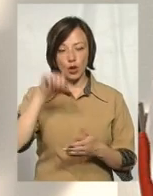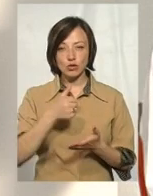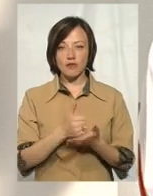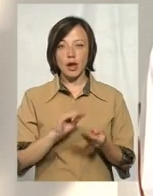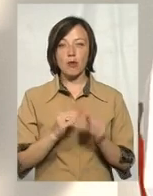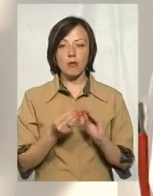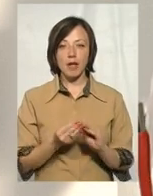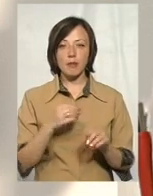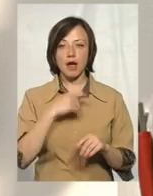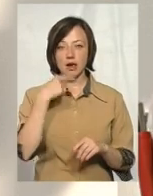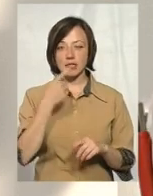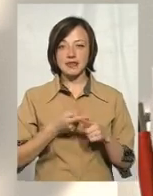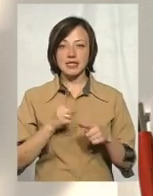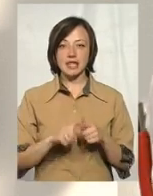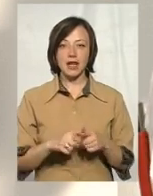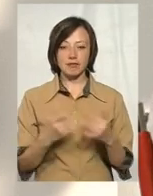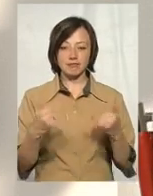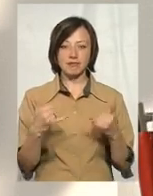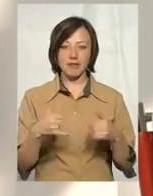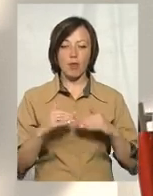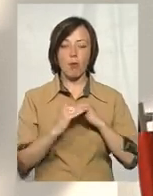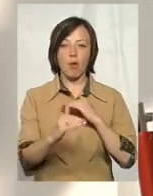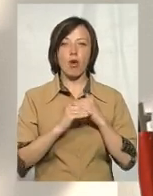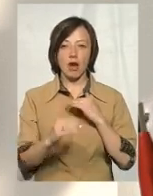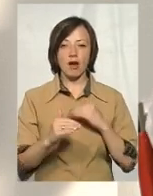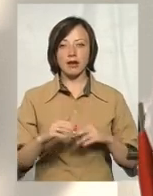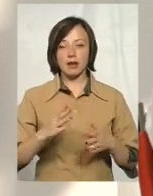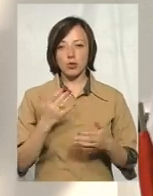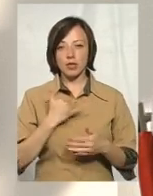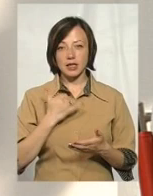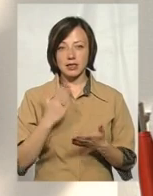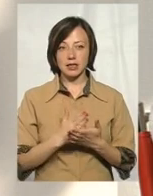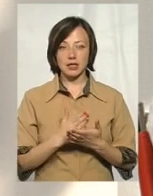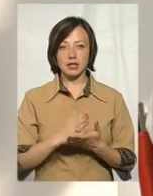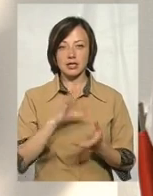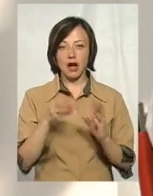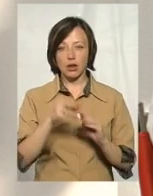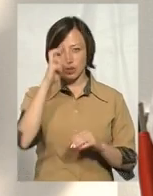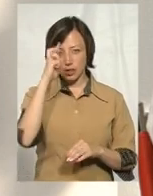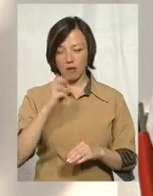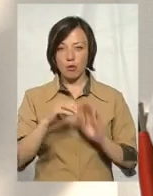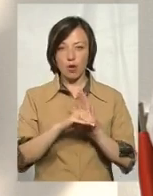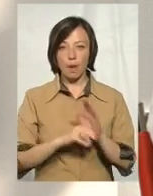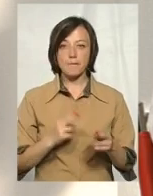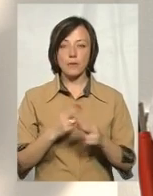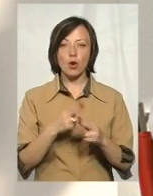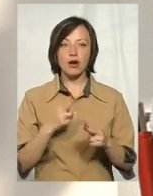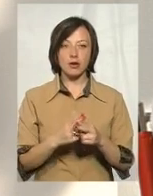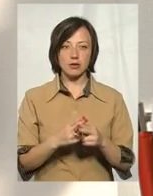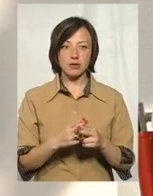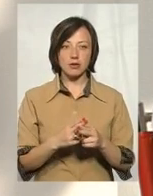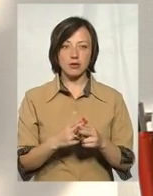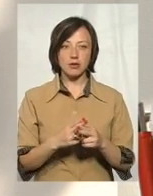проблема, що я вже говорив, це нітрати. У нас є загальнодержавна, можливо, ви чули, програма профілактики медгемогломіні